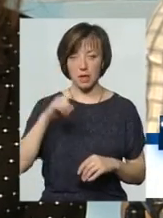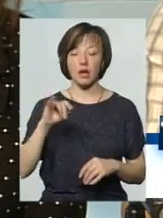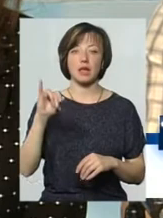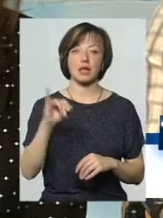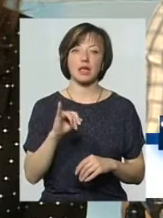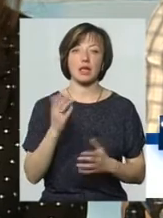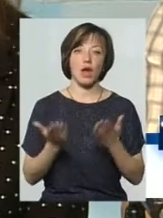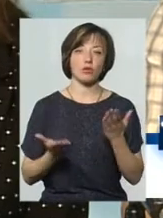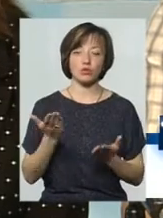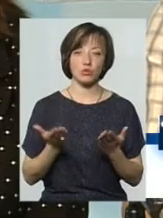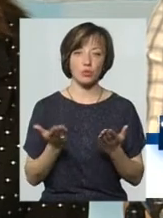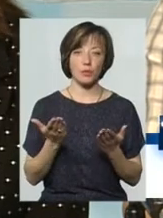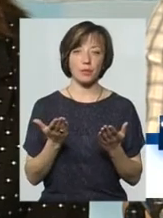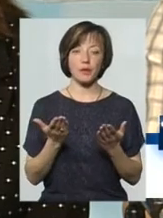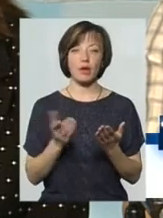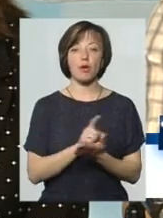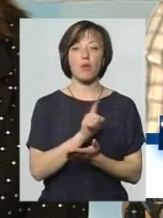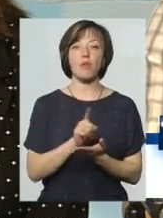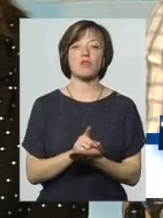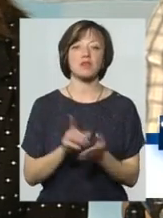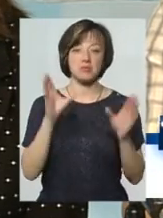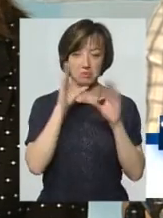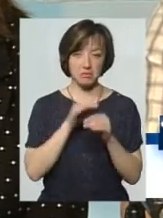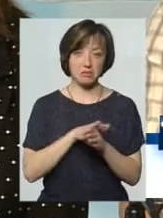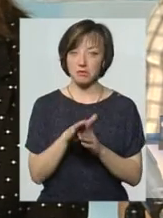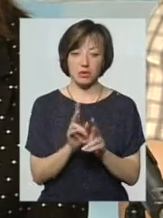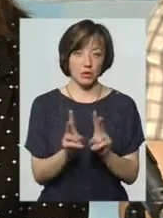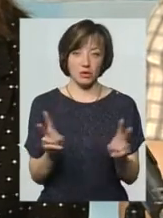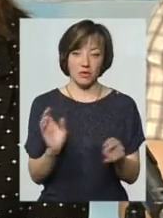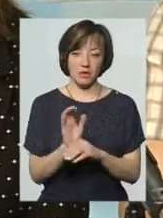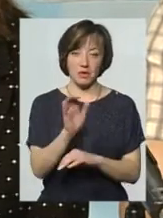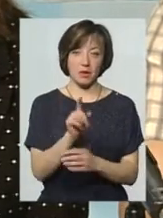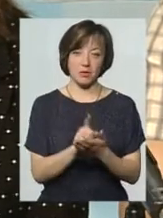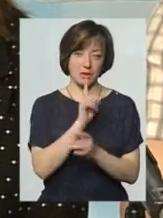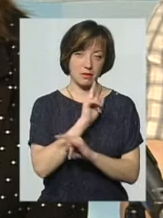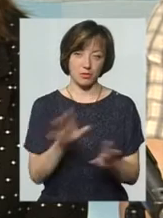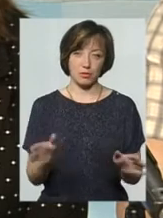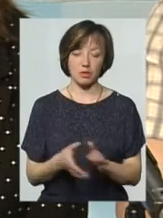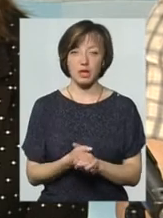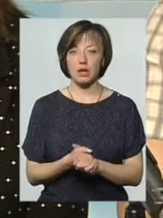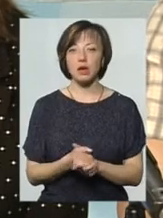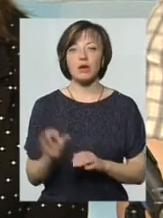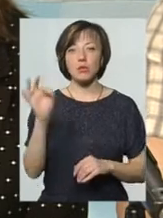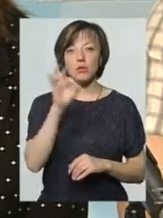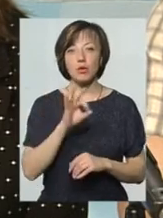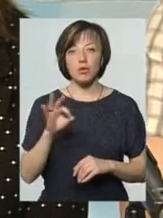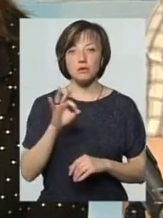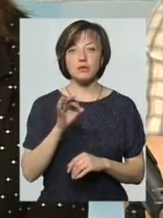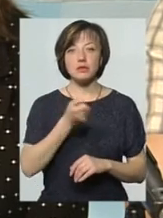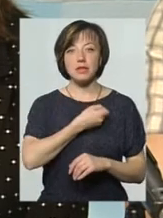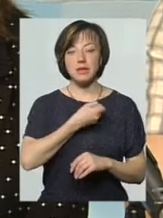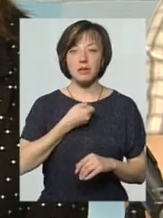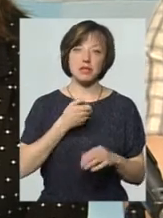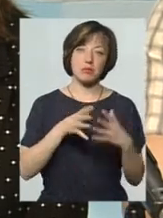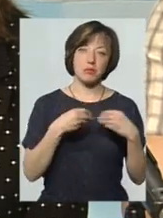І якщо з обов'язками справляється, то ніхто, звичайно, відправляти на пенсію не буде. Що стосується терапевт чи